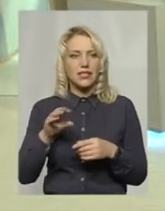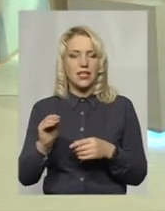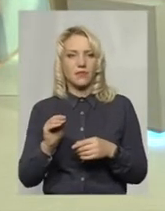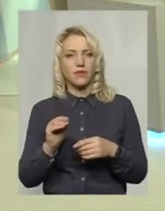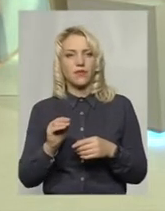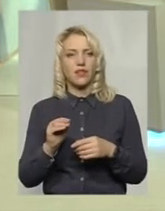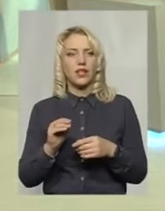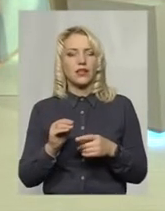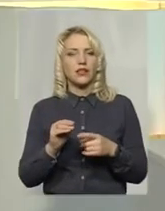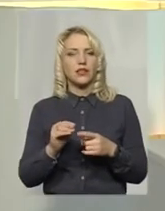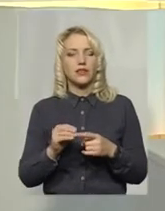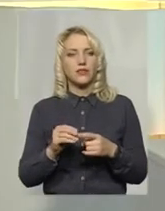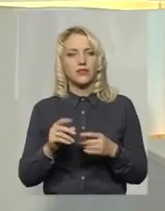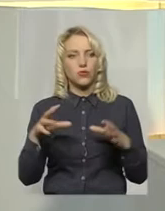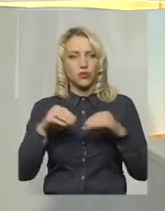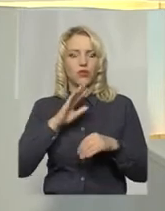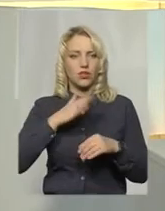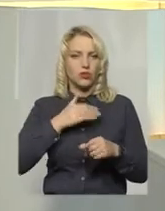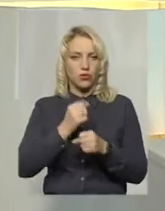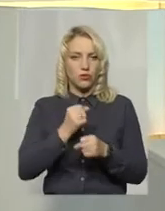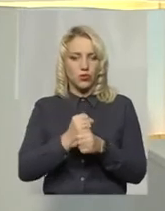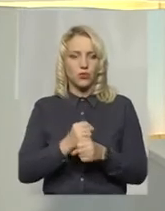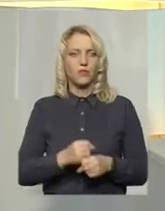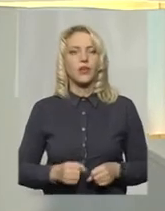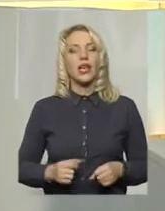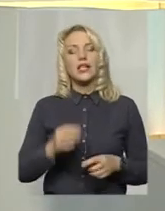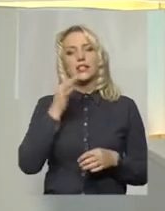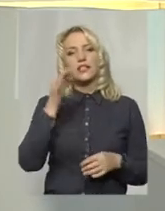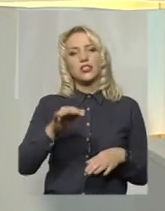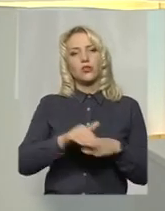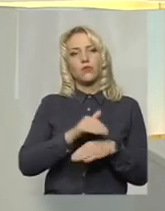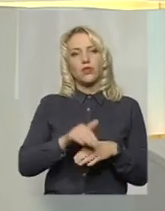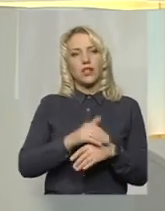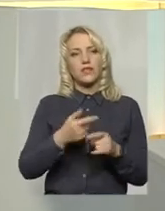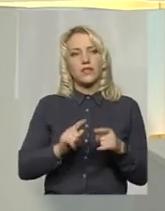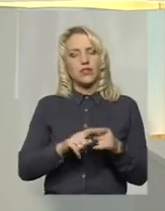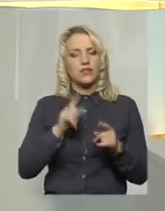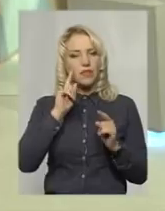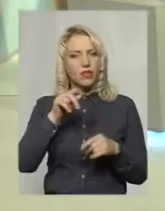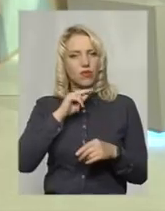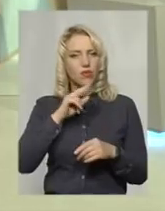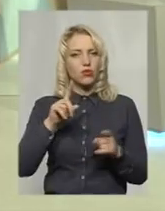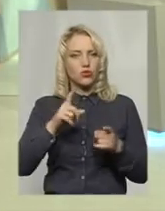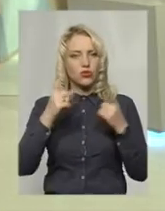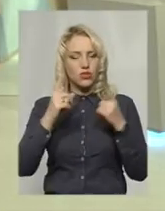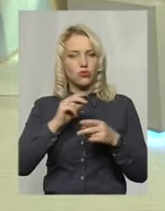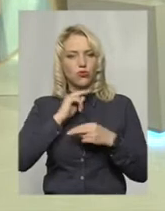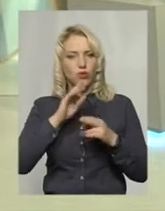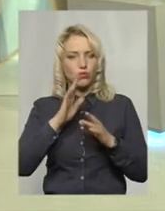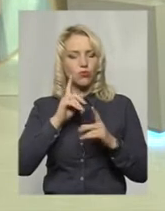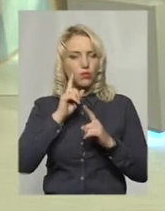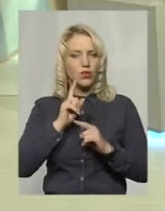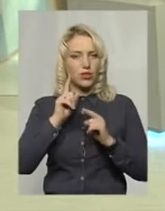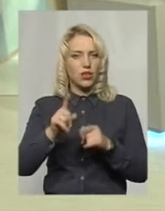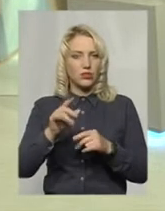інтенсифікації нашої роботи. Скажіть, будь ласка, ви акцентували увагу на те, що значну увагу будете приділяти